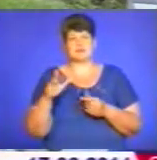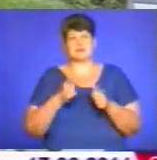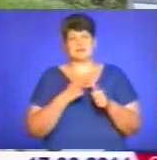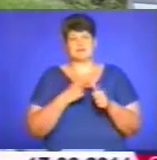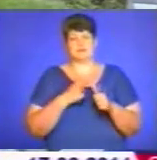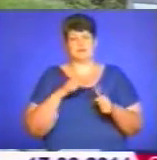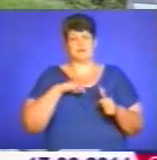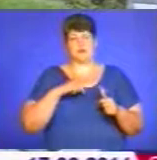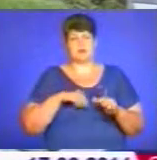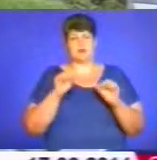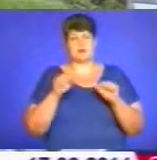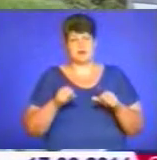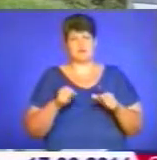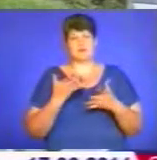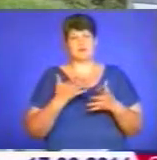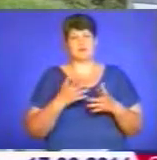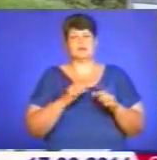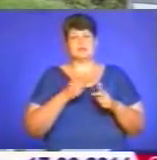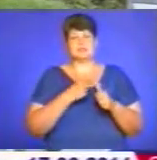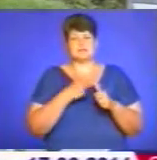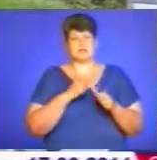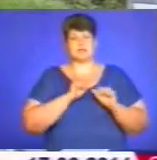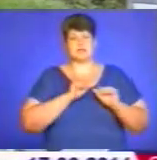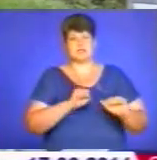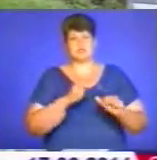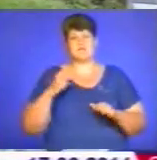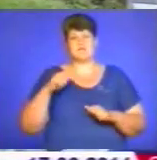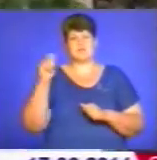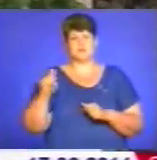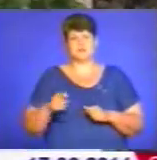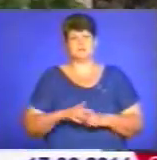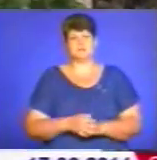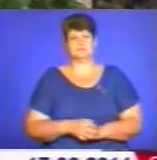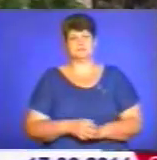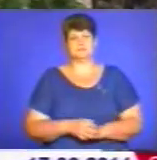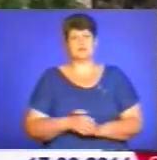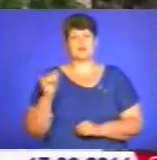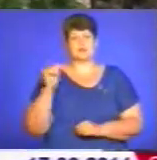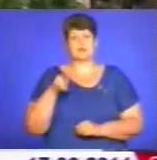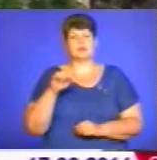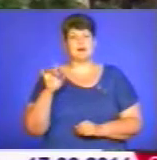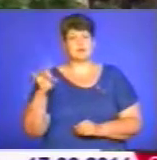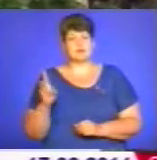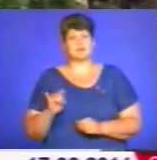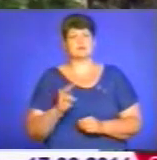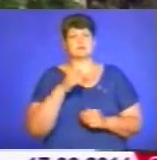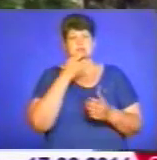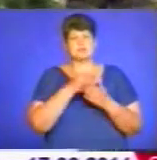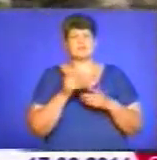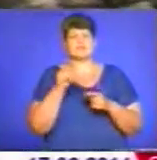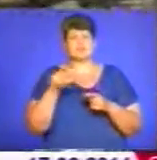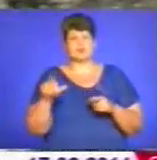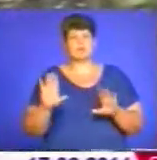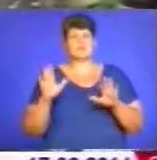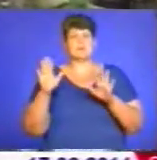захисником вітчизни та дискредитують звання військовослужбовців Збройних Сил України. Ігор Ларін також зазначе, що ці люди випадкові у